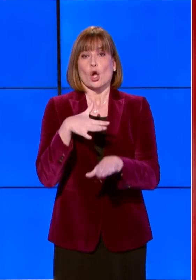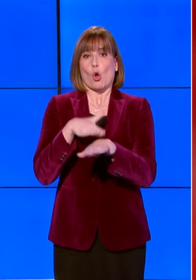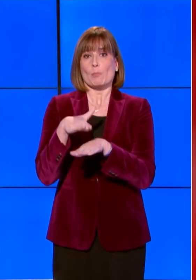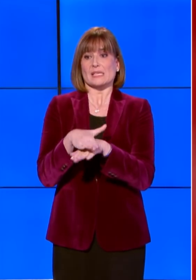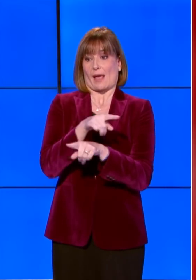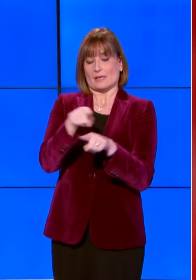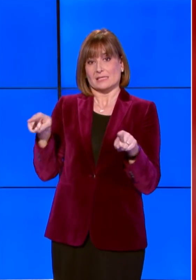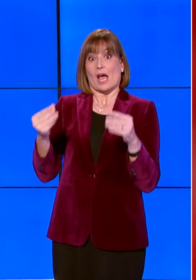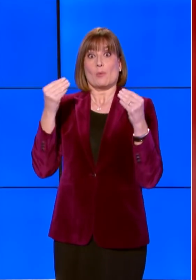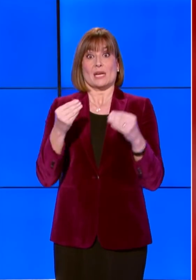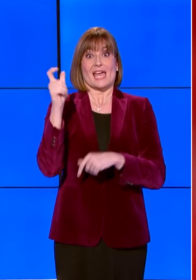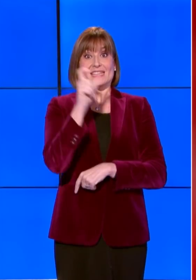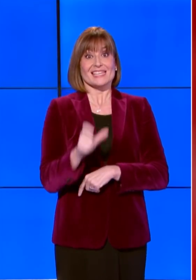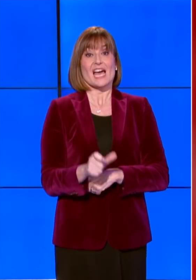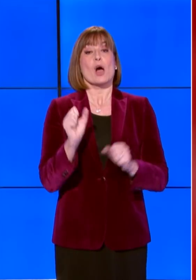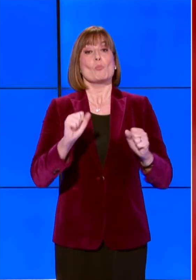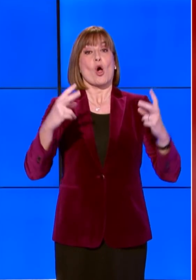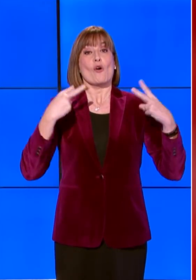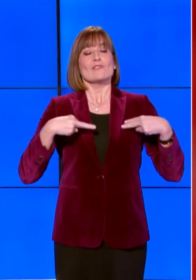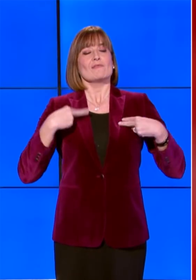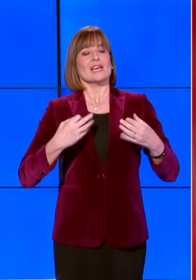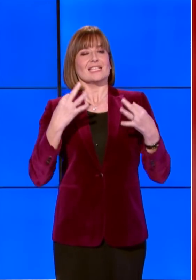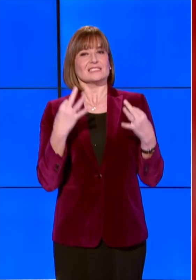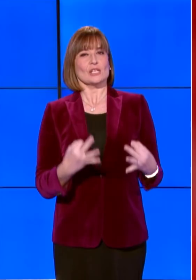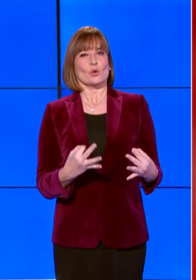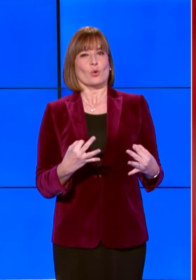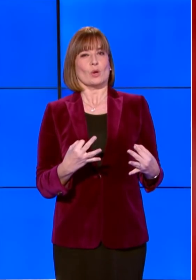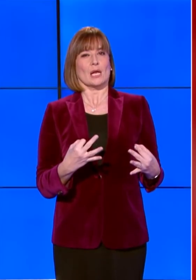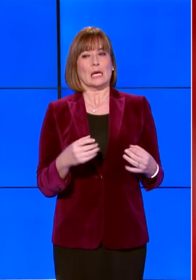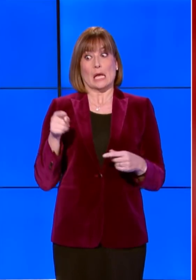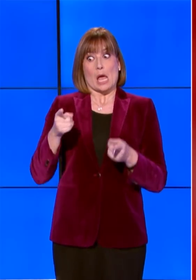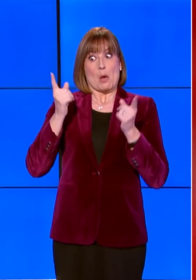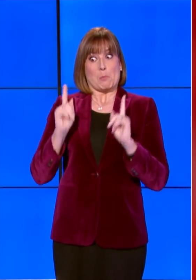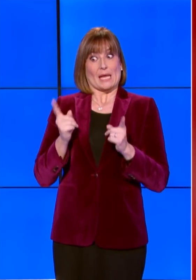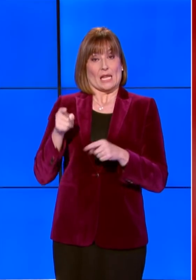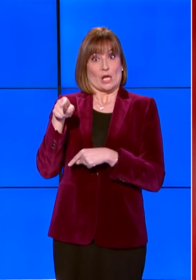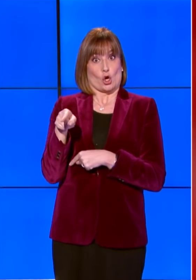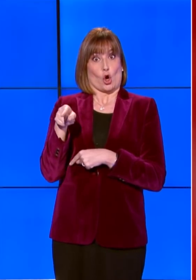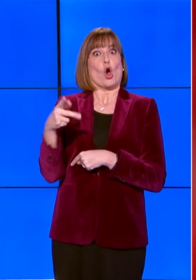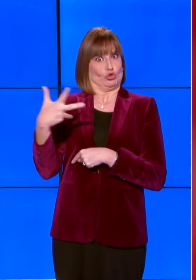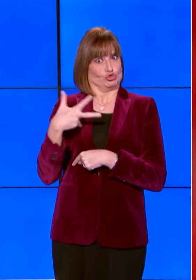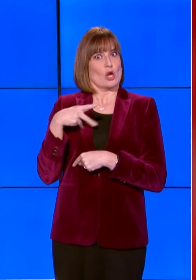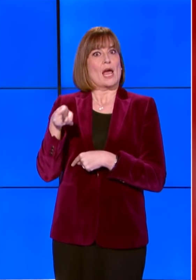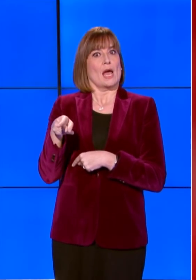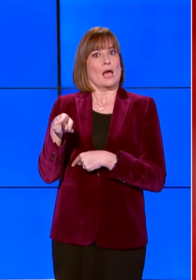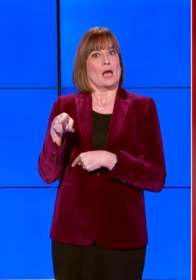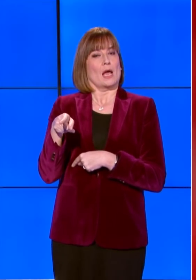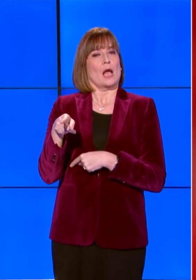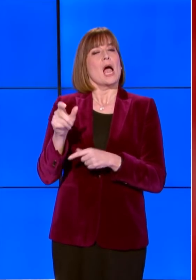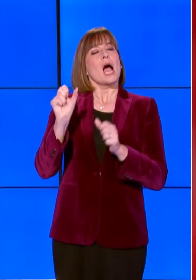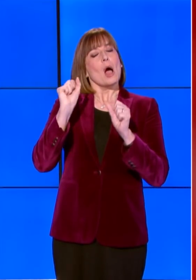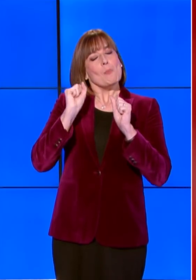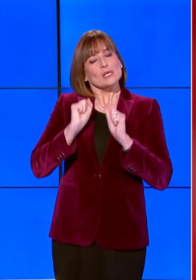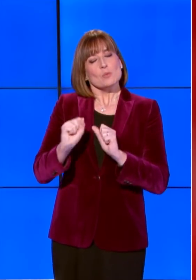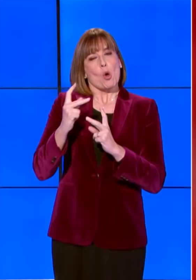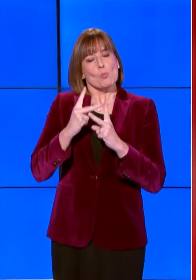perché in Italia si possa vivere con sicurezza rispetto a quel pericolo che esiste ma che